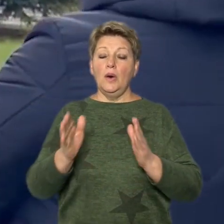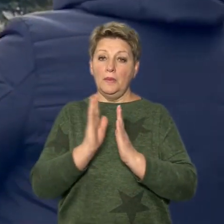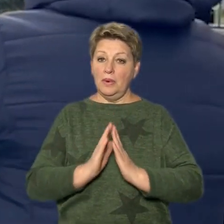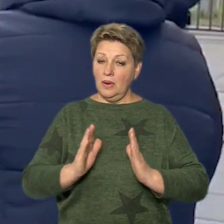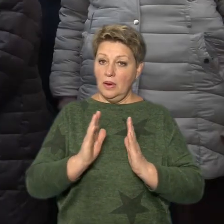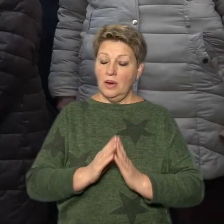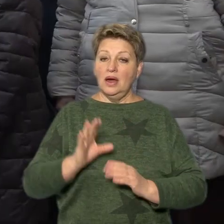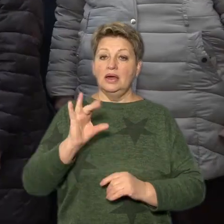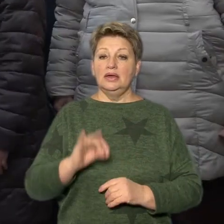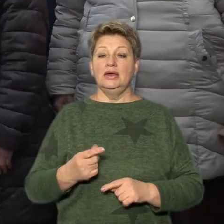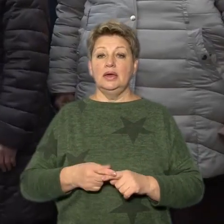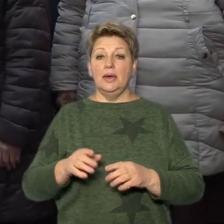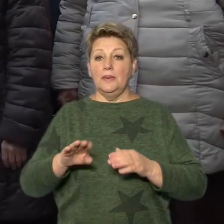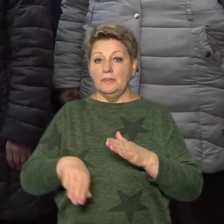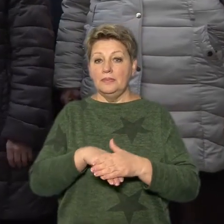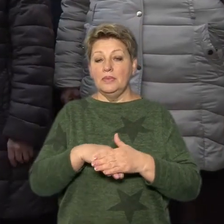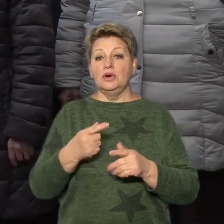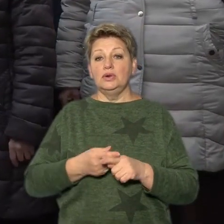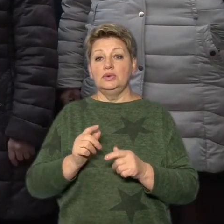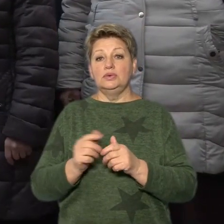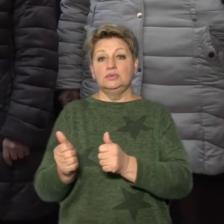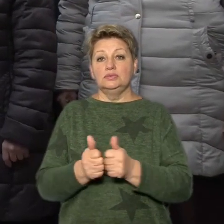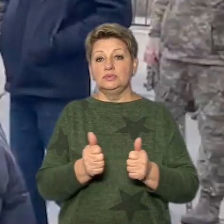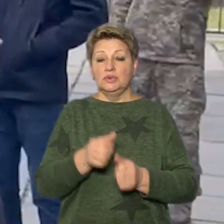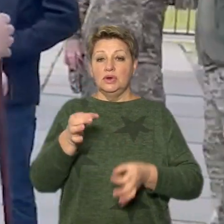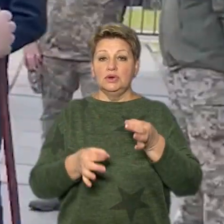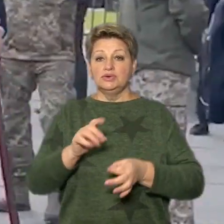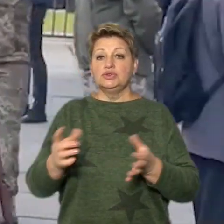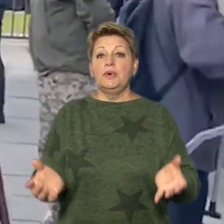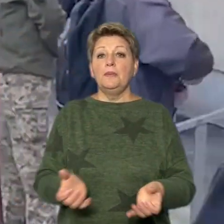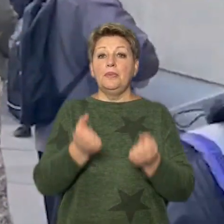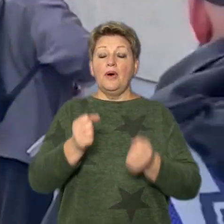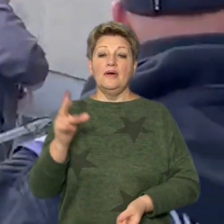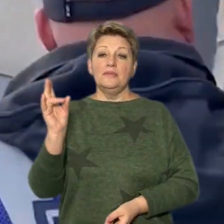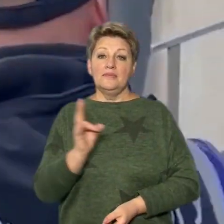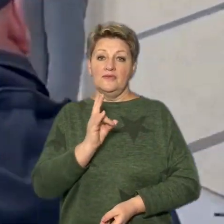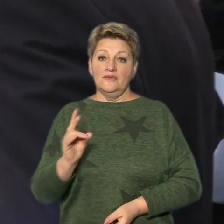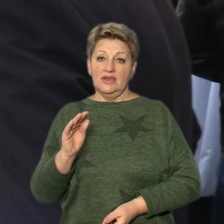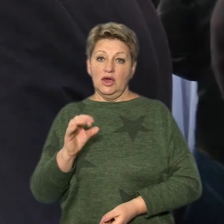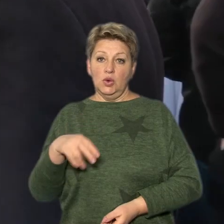влаштовують малабень під судом. І все, кажуть присутні, аби підтримати митрополита Феодосія.